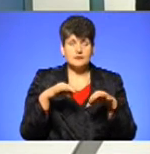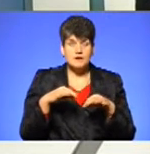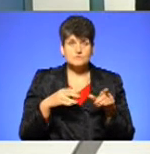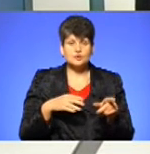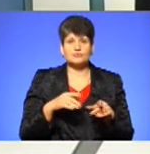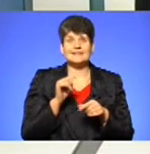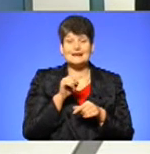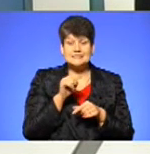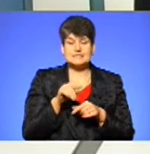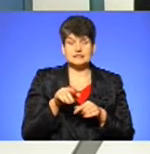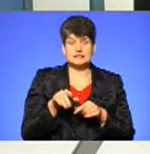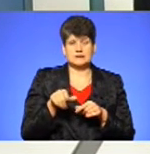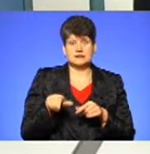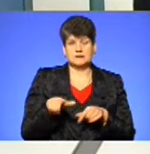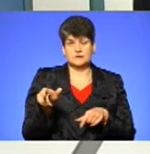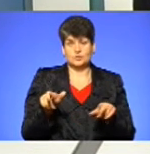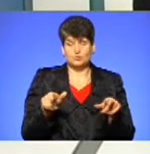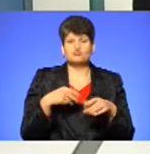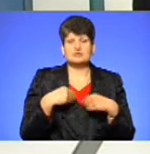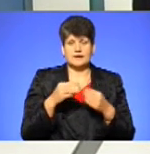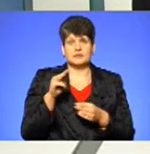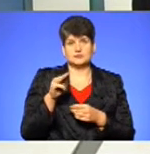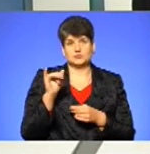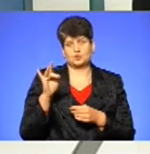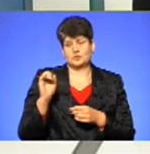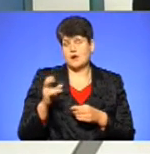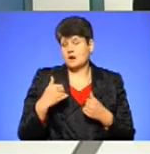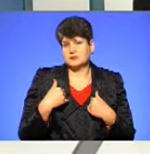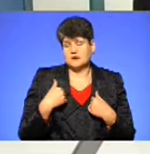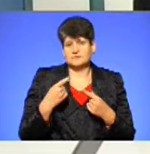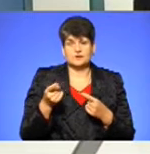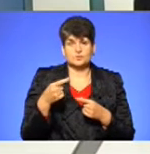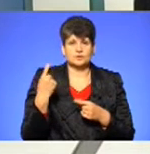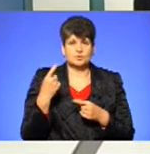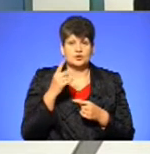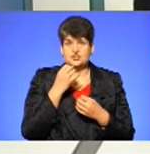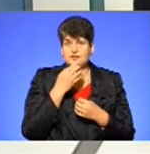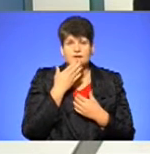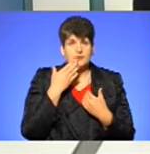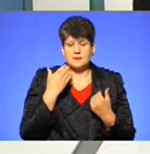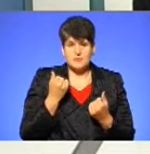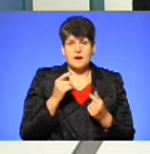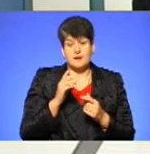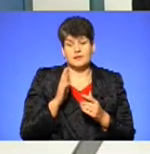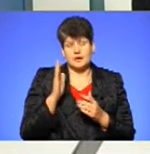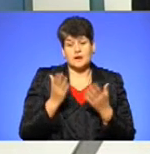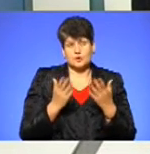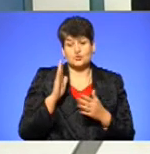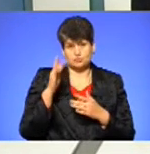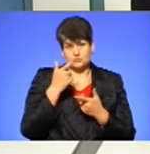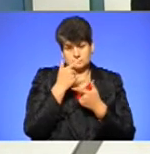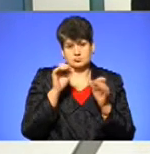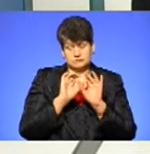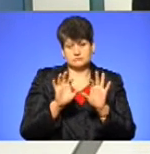ділянки дороги дали труками. На даний момент в Тернопільській області ще їх не маємо, але згодом, якщо будуть, ми повідомимо.